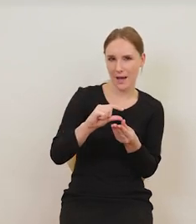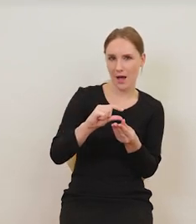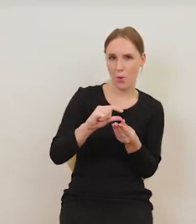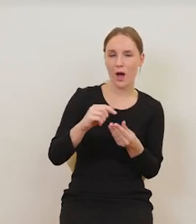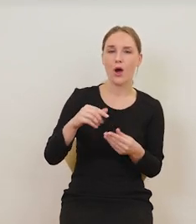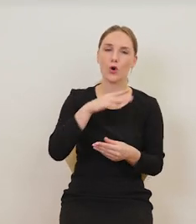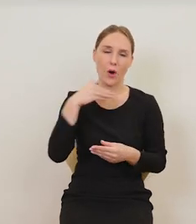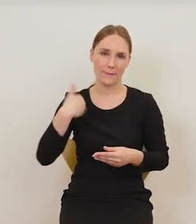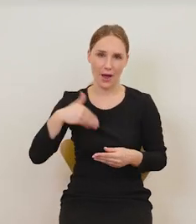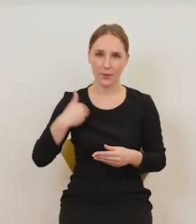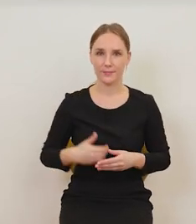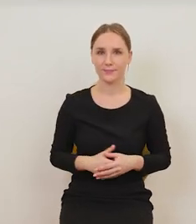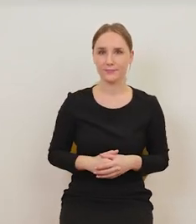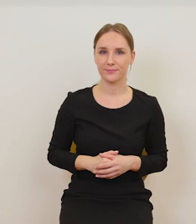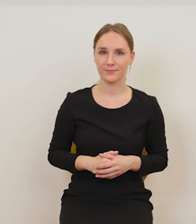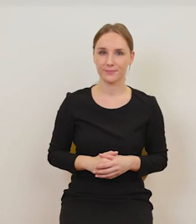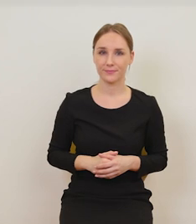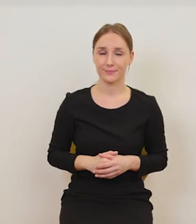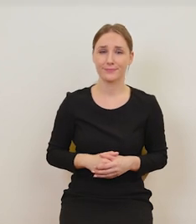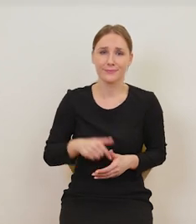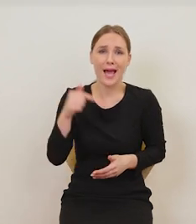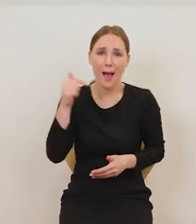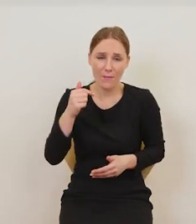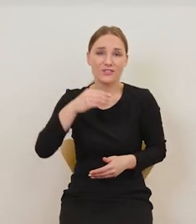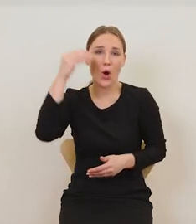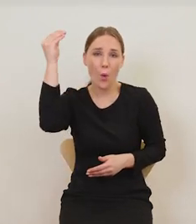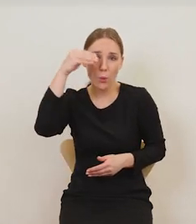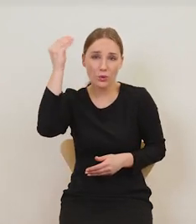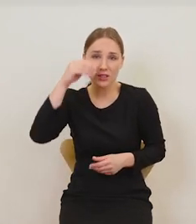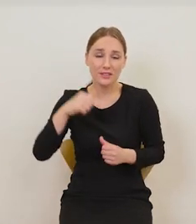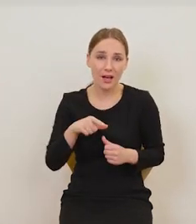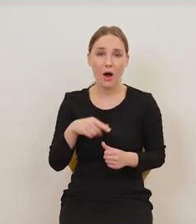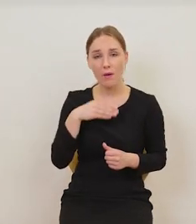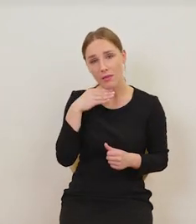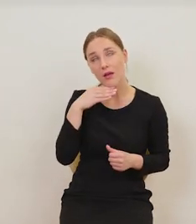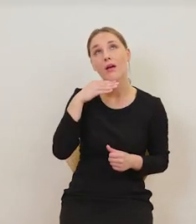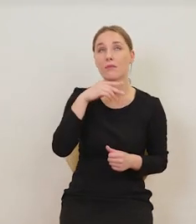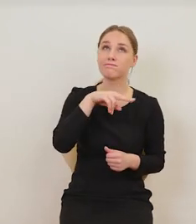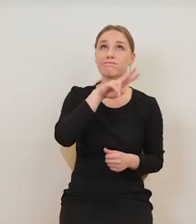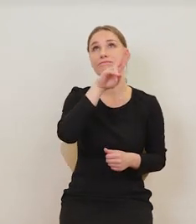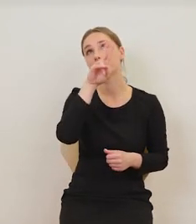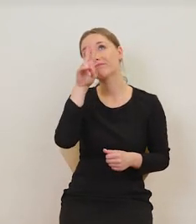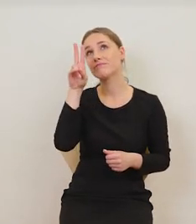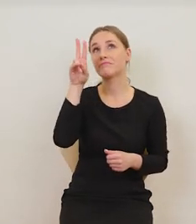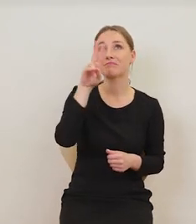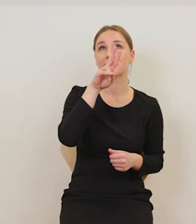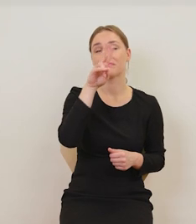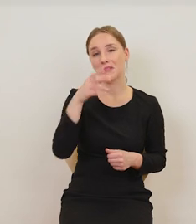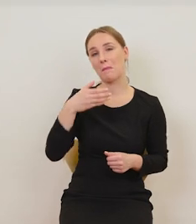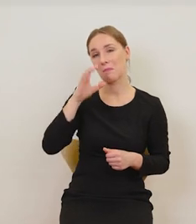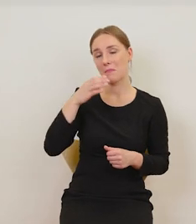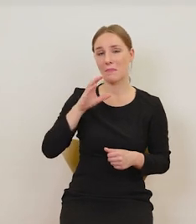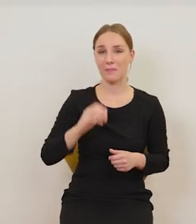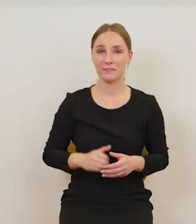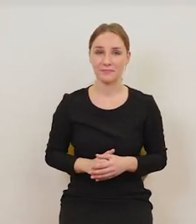i biały kolor. I zamiast się uczyć, no to sobie gdzieś tam patrzy w sufit i popija.